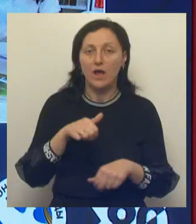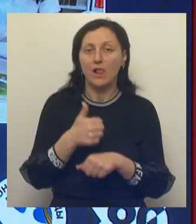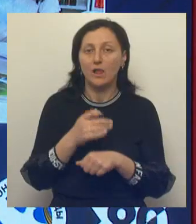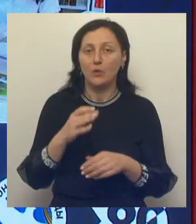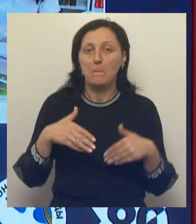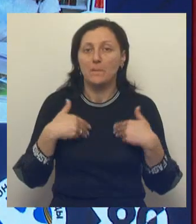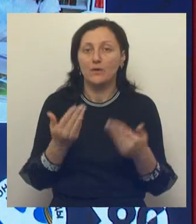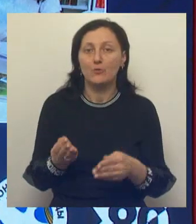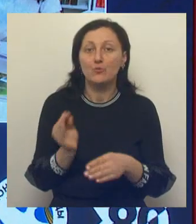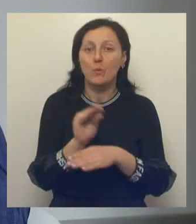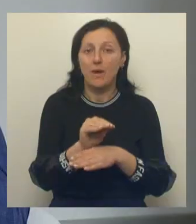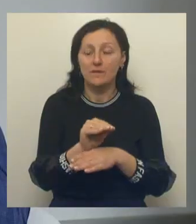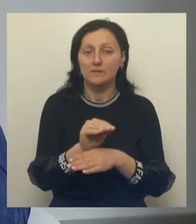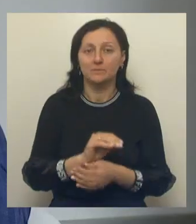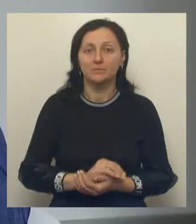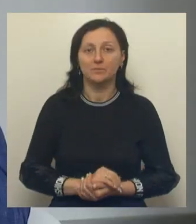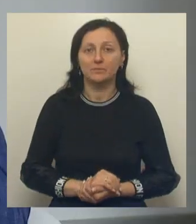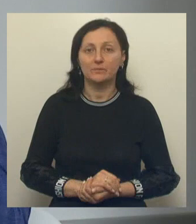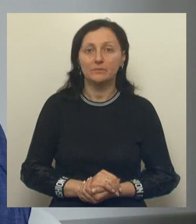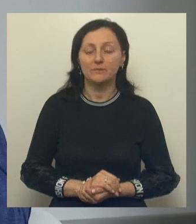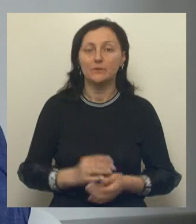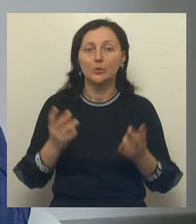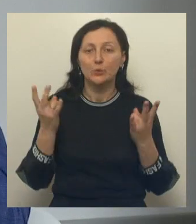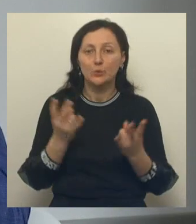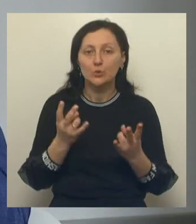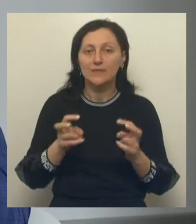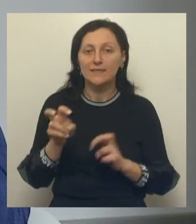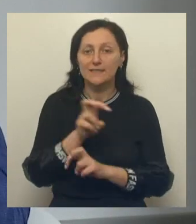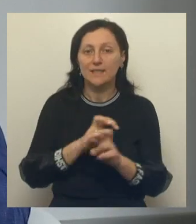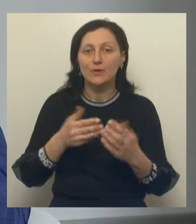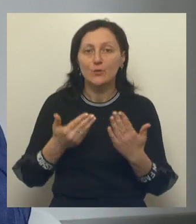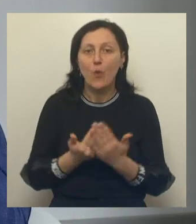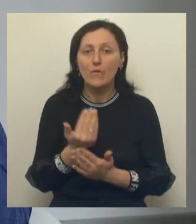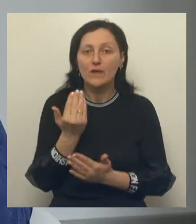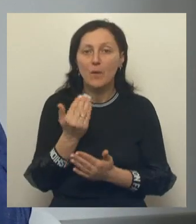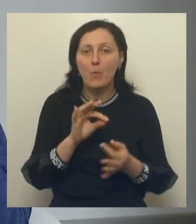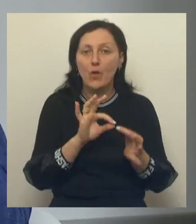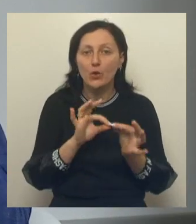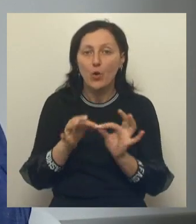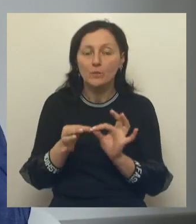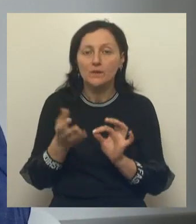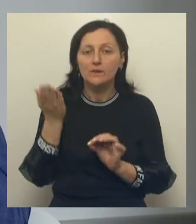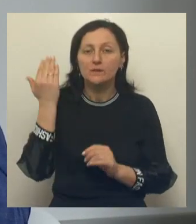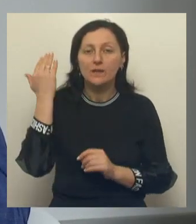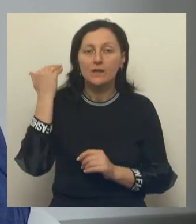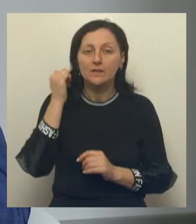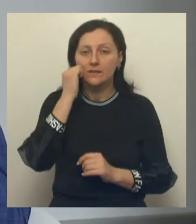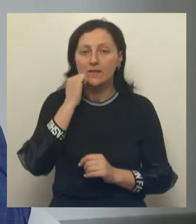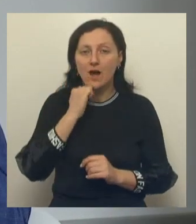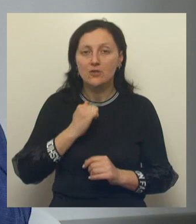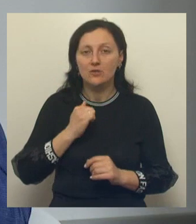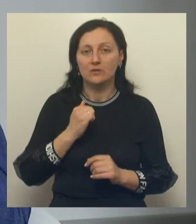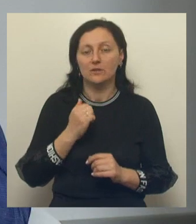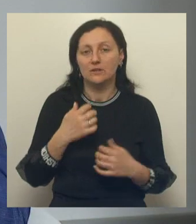добавить еще одно. Нужно искать новые подробности вот тех страшных и великих дней